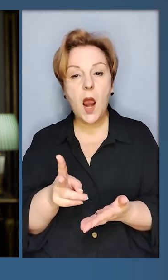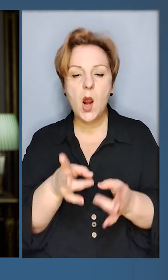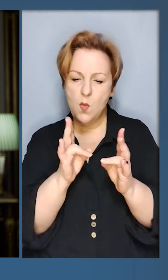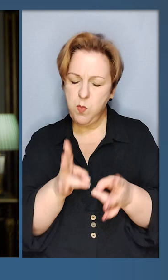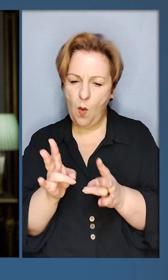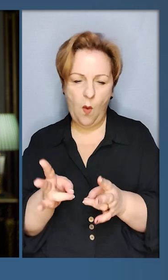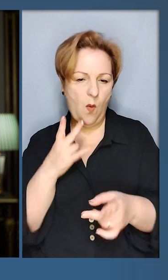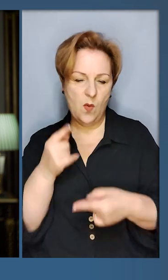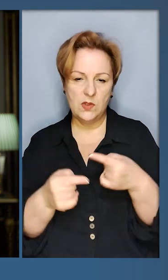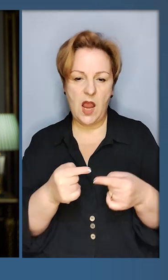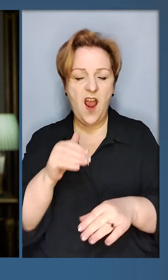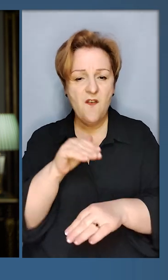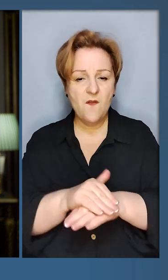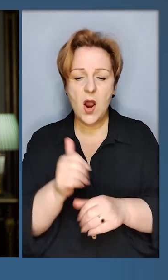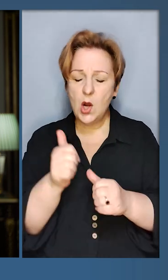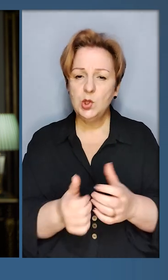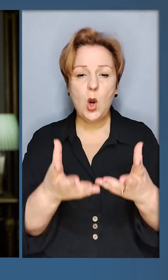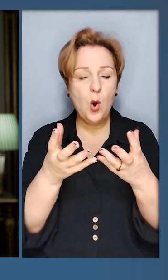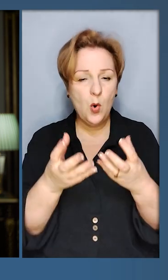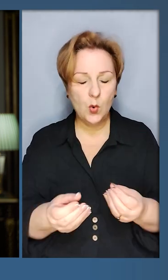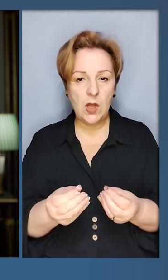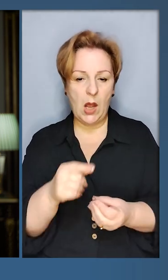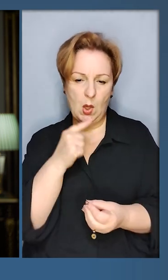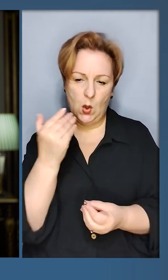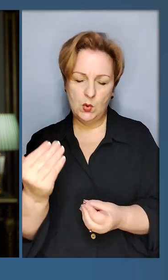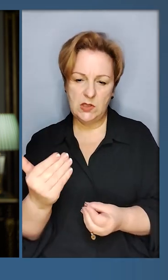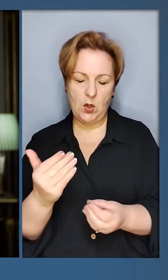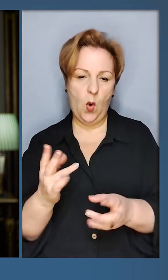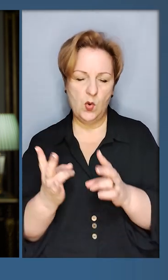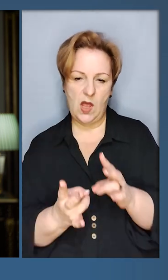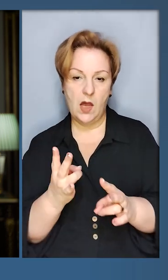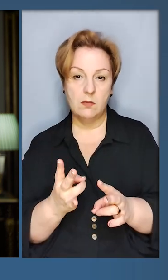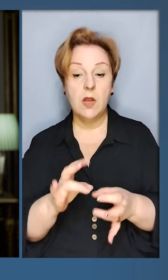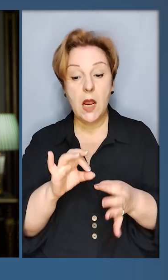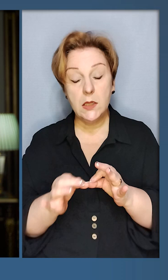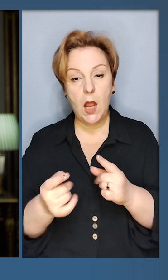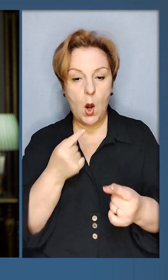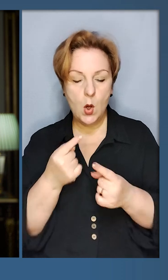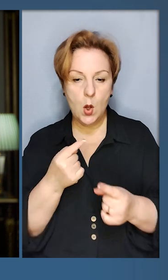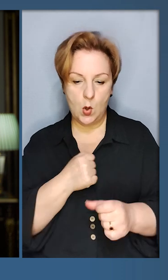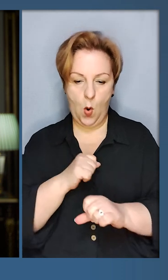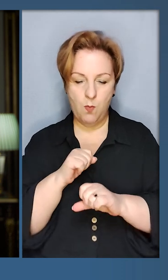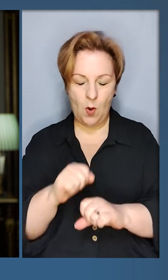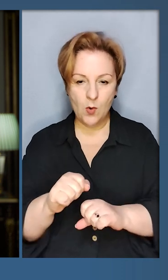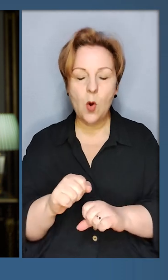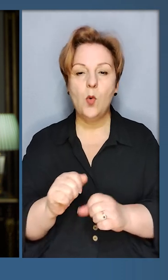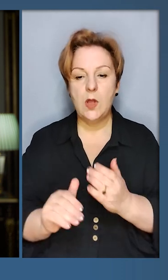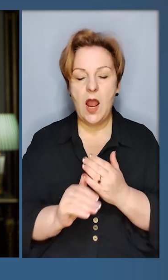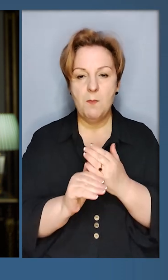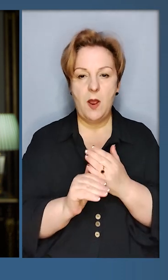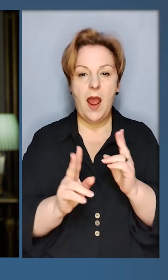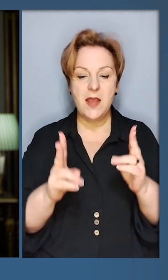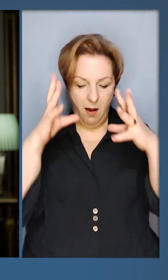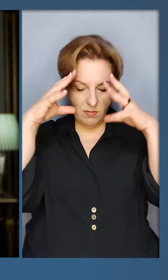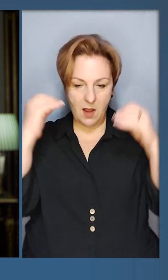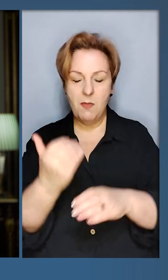потерпає від фактично щоденного російського терору. Детально обговорила оборонну підтримку, яку